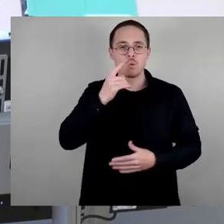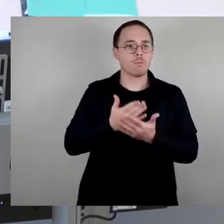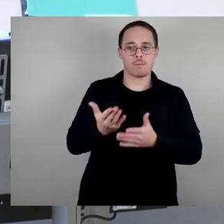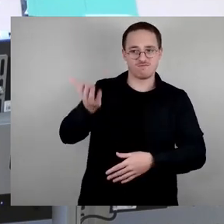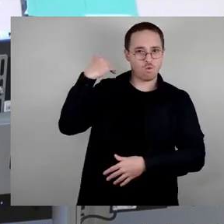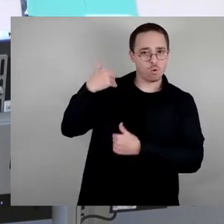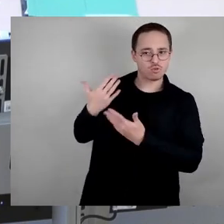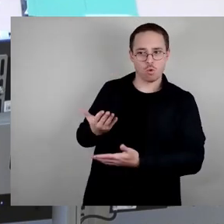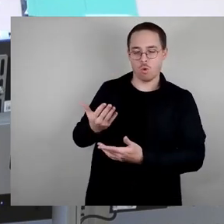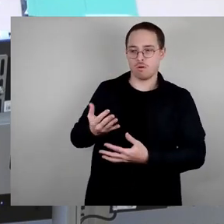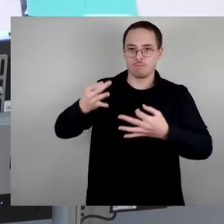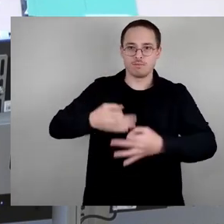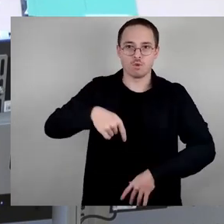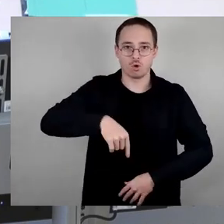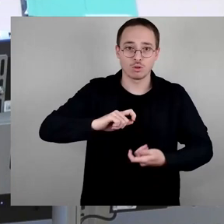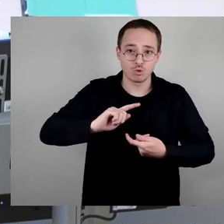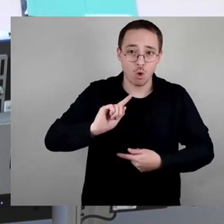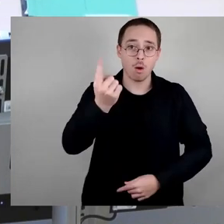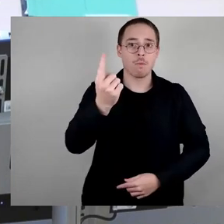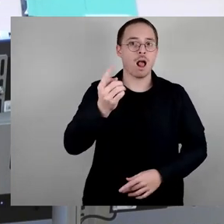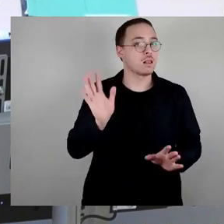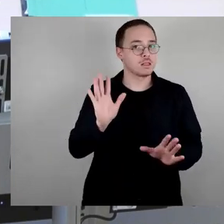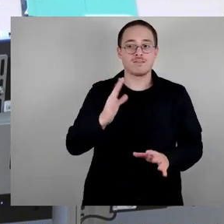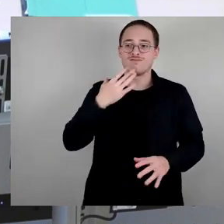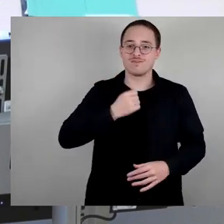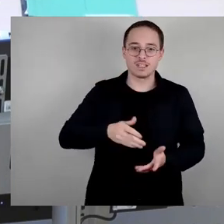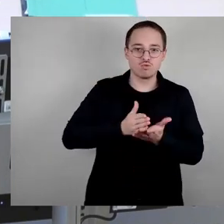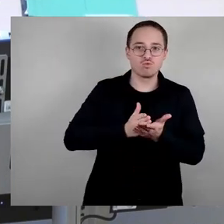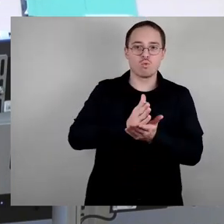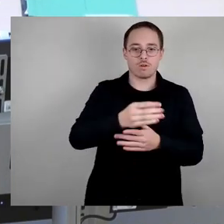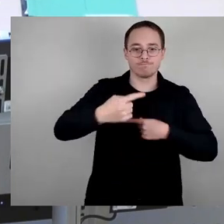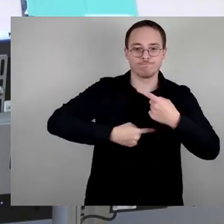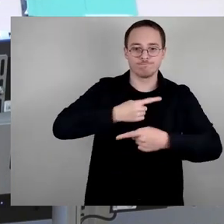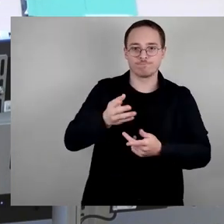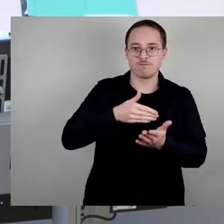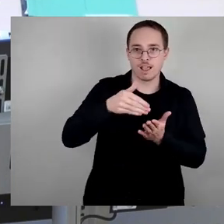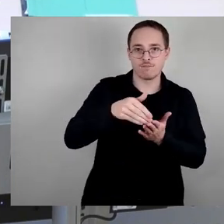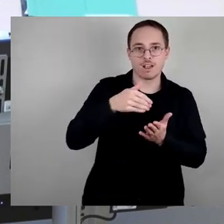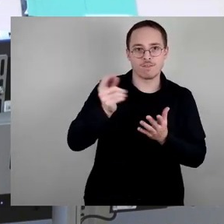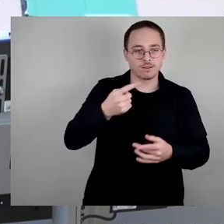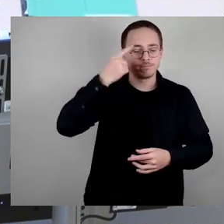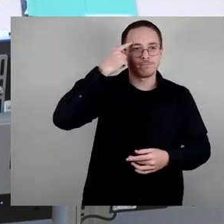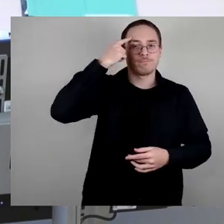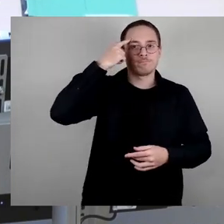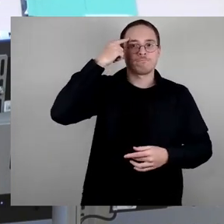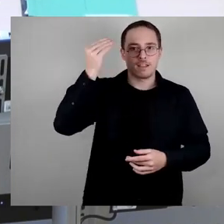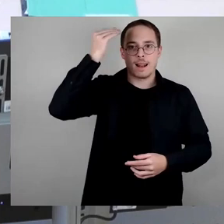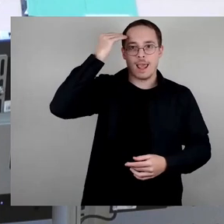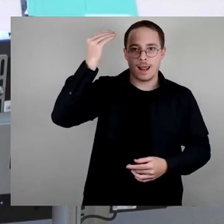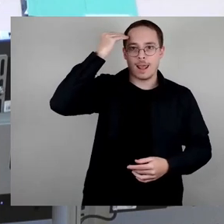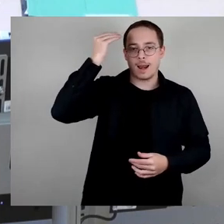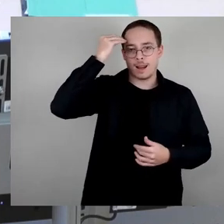wiederholen, aus der Geschichte zu lernen. Und für mich gehört dazu eben mehr als das Gedenken an die verstorbenen Bombenopfer.